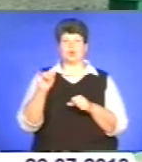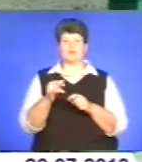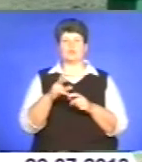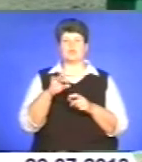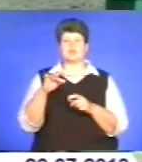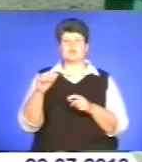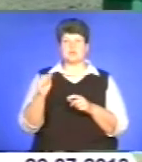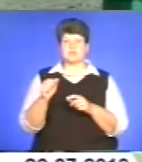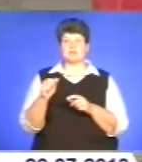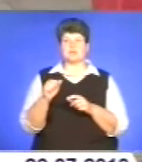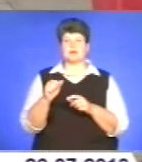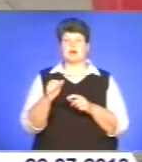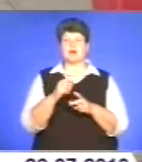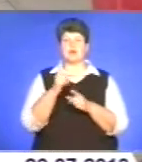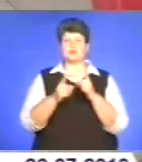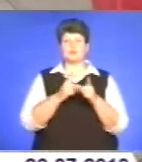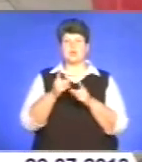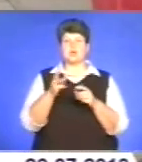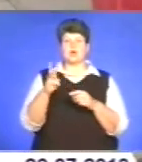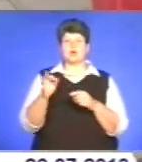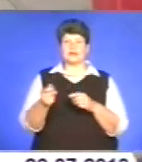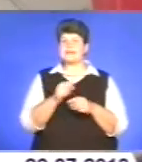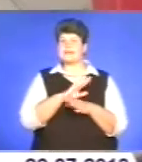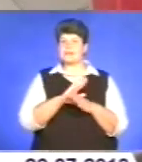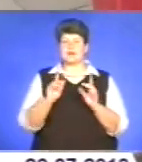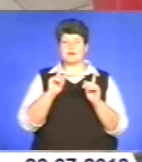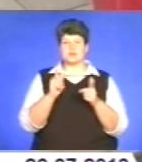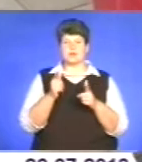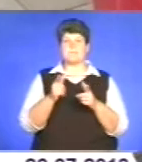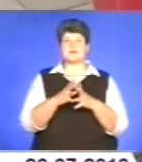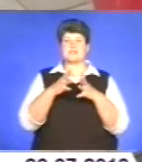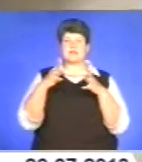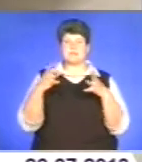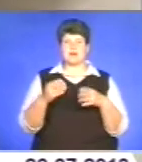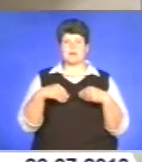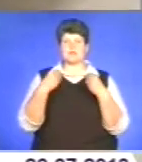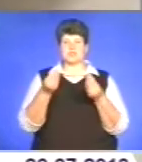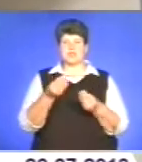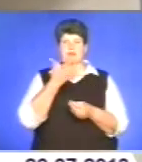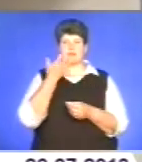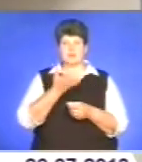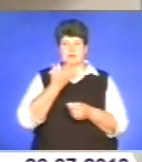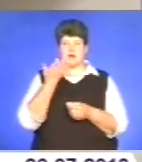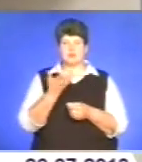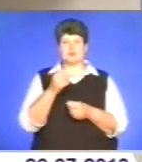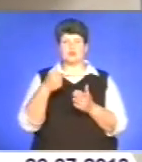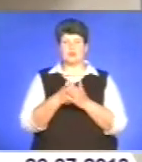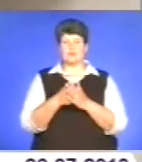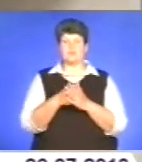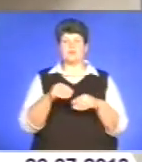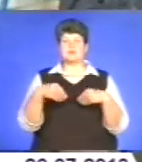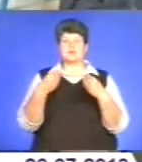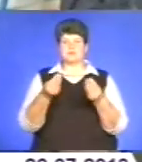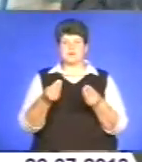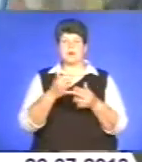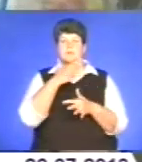Однак реконструкція котельні, на жаль, не гарантує максимальне постачання тепла, яка йде від виробника до споживача. Багато